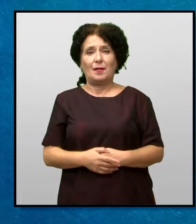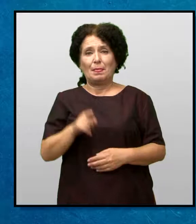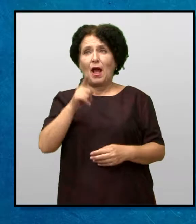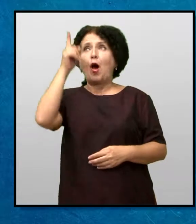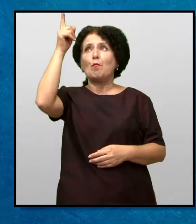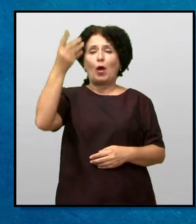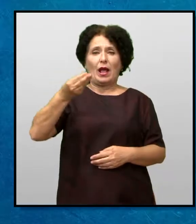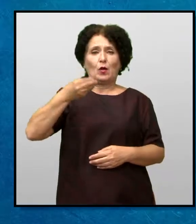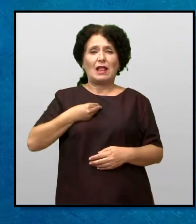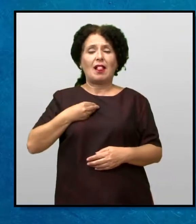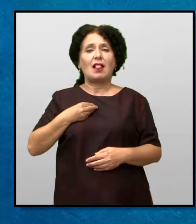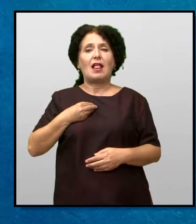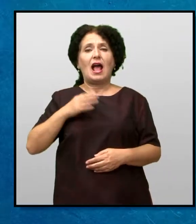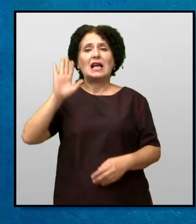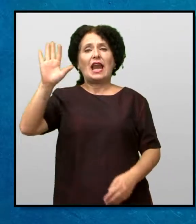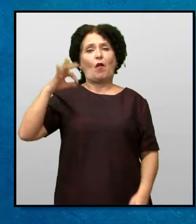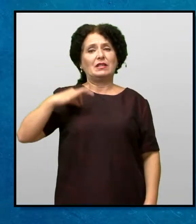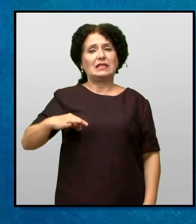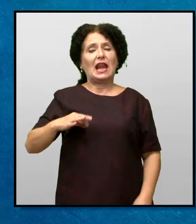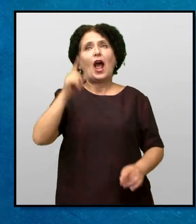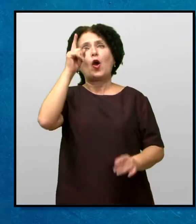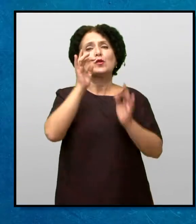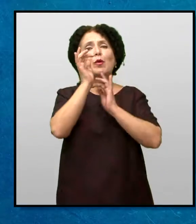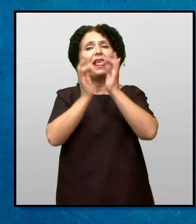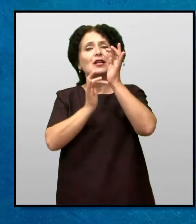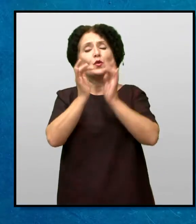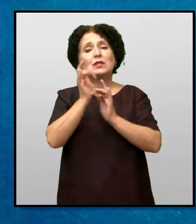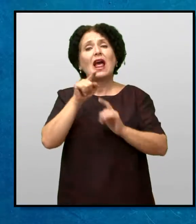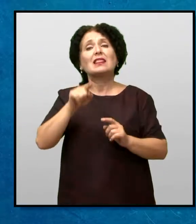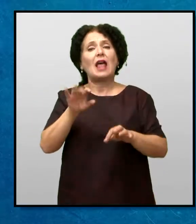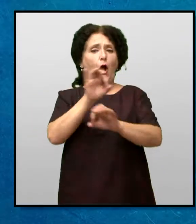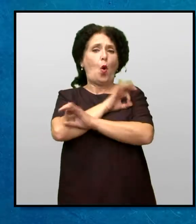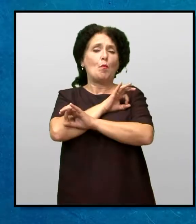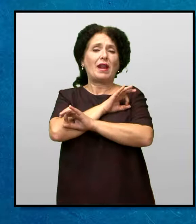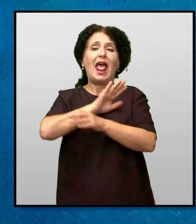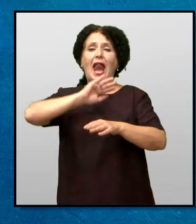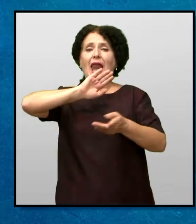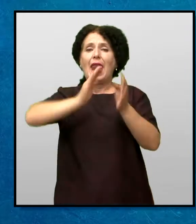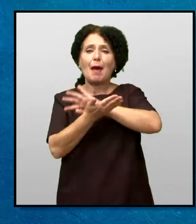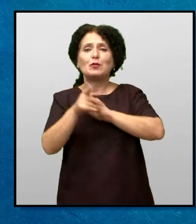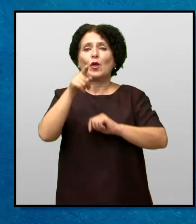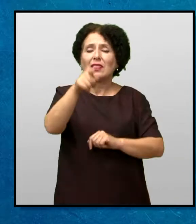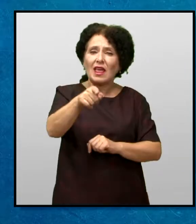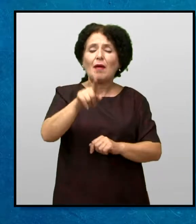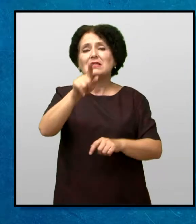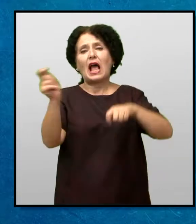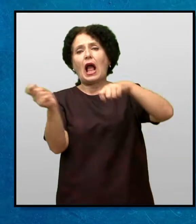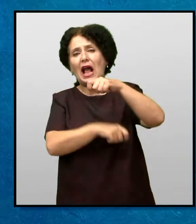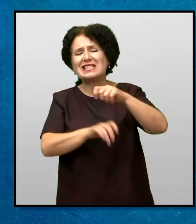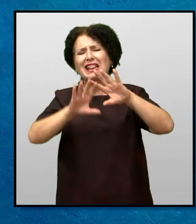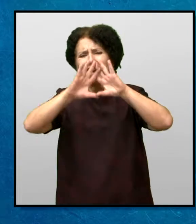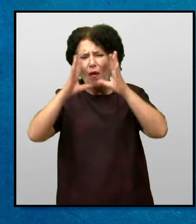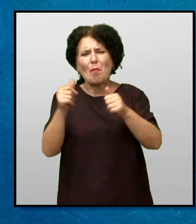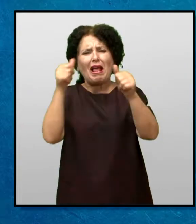Ох, камо имам своја библија Да умре наместо тебе и да ја земе казната За